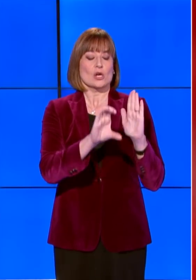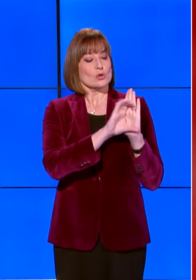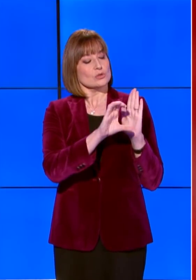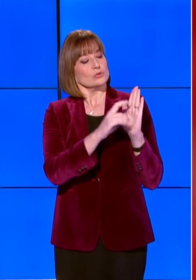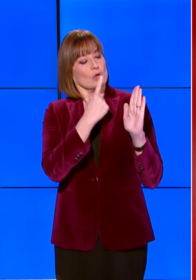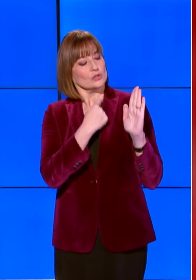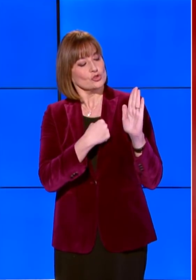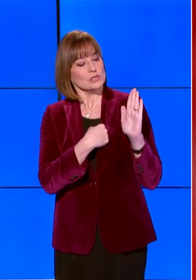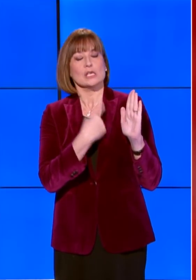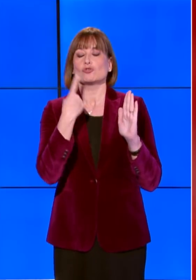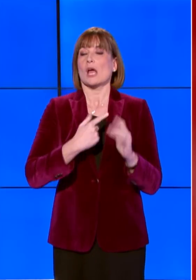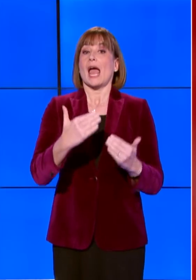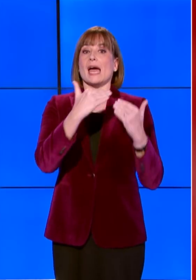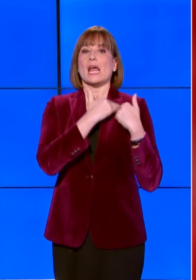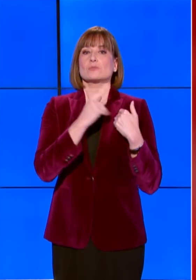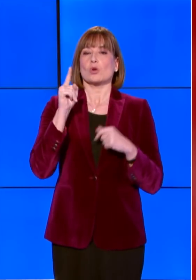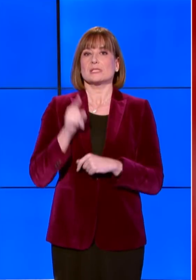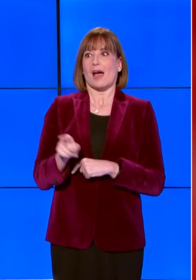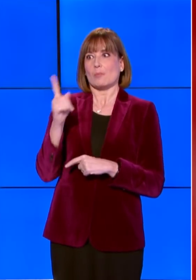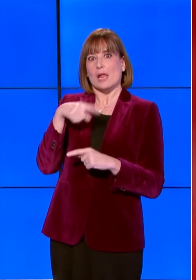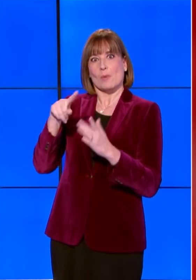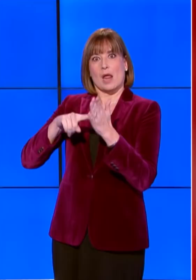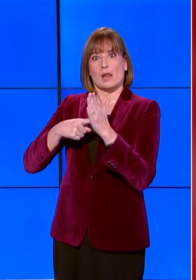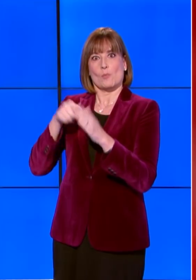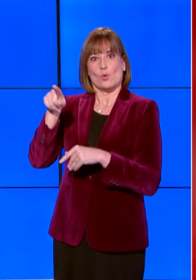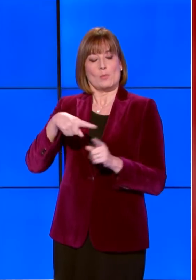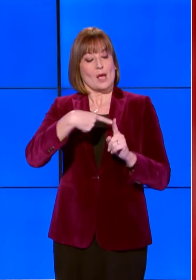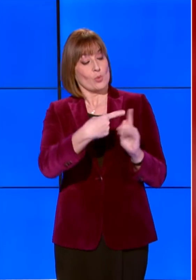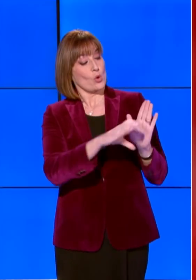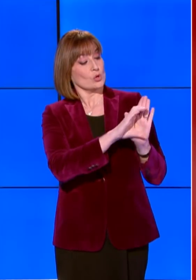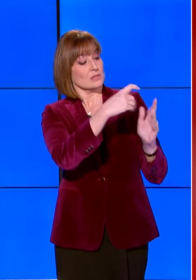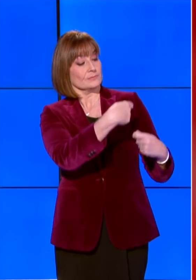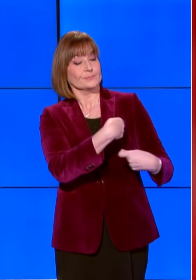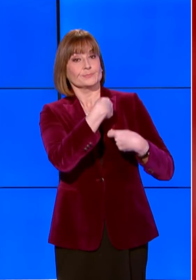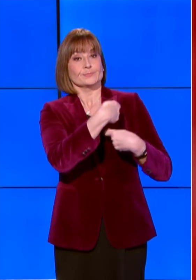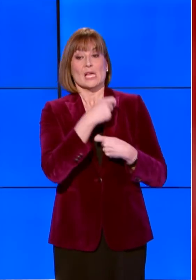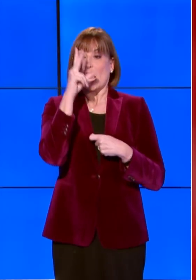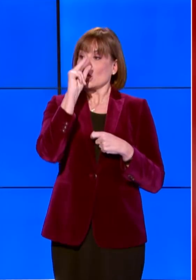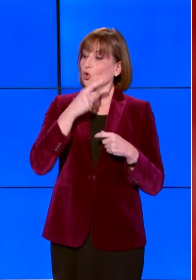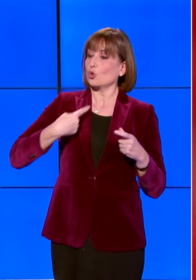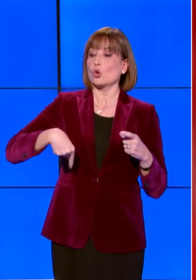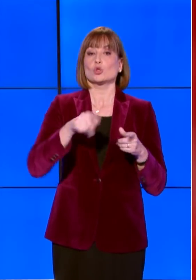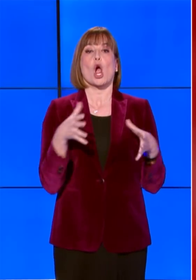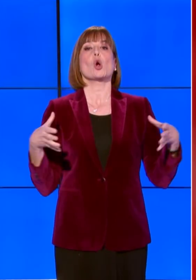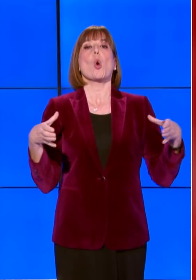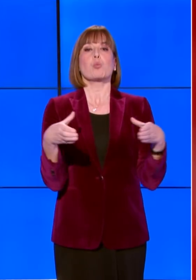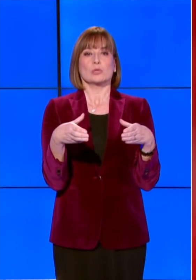responsabilità nei confronti della Repubblica e ci sollecita a riconoscerci comunità di vita.